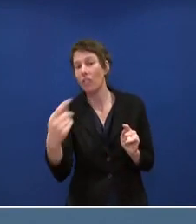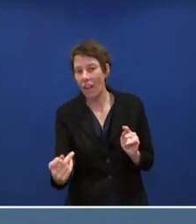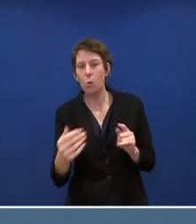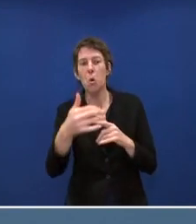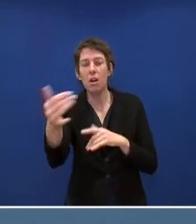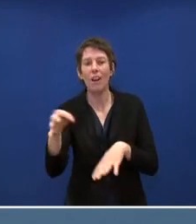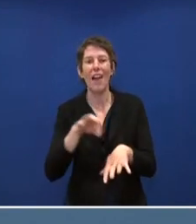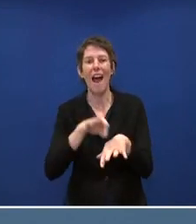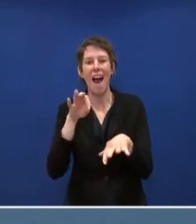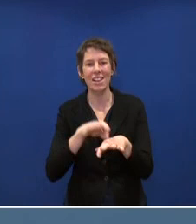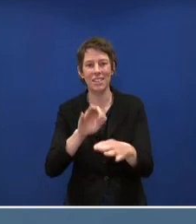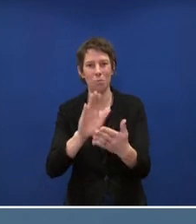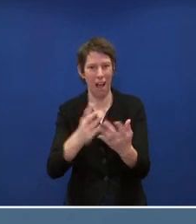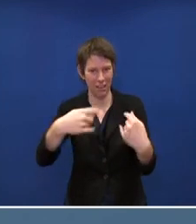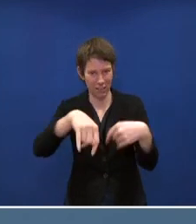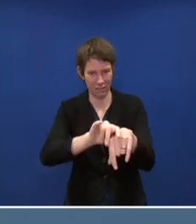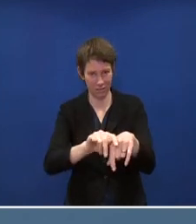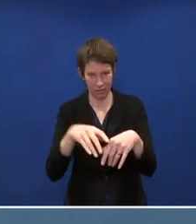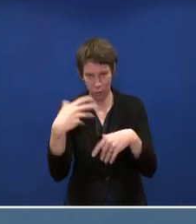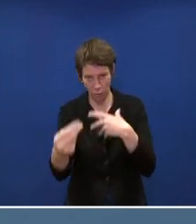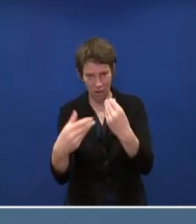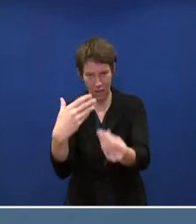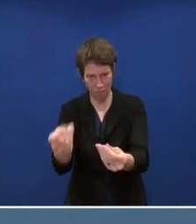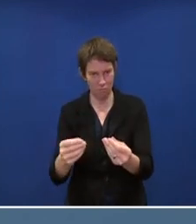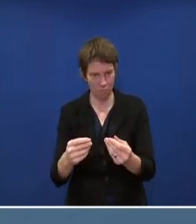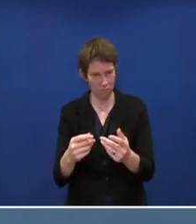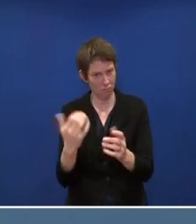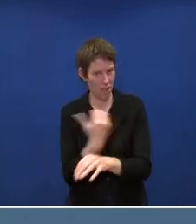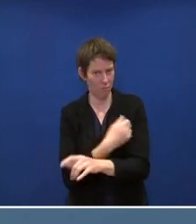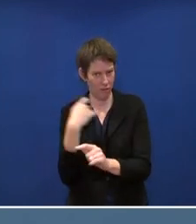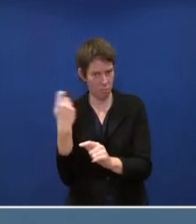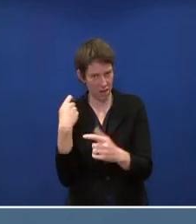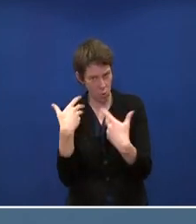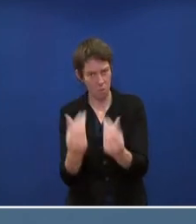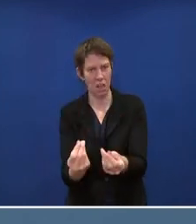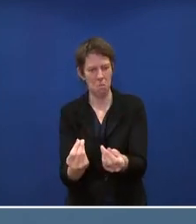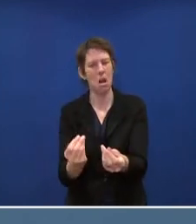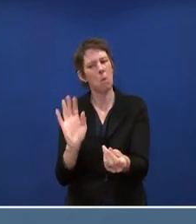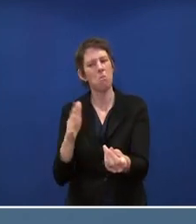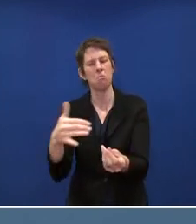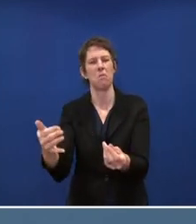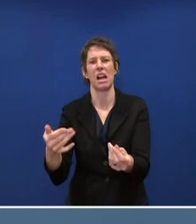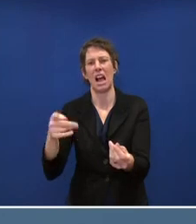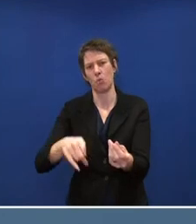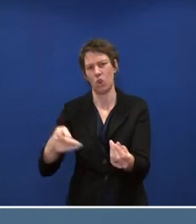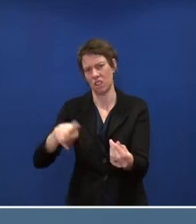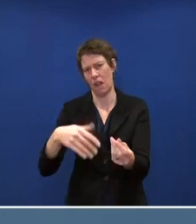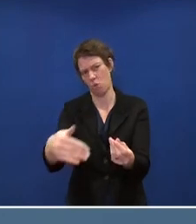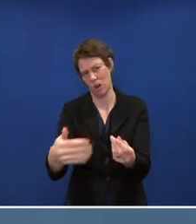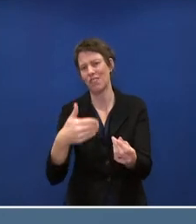ausgerollt wird, die Impfkampagne, wird es sicherlich noch ein, zwei Monate dauern.